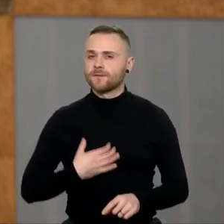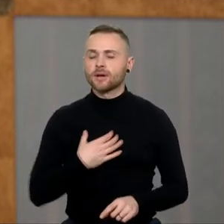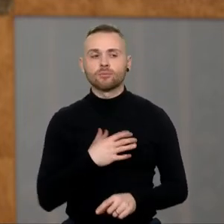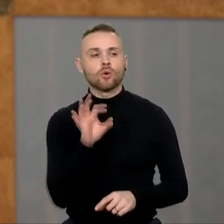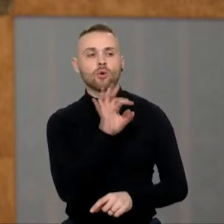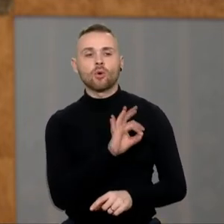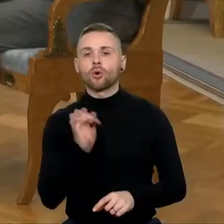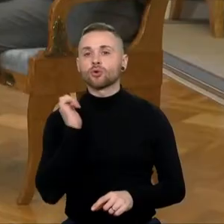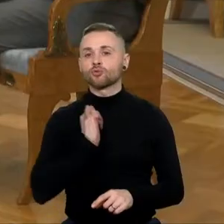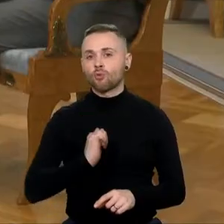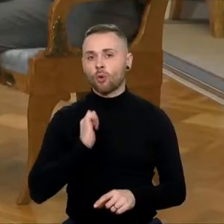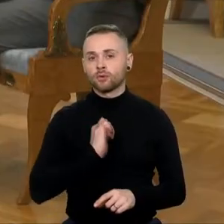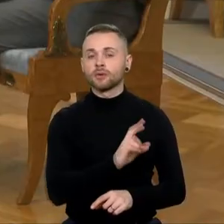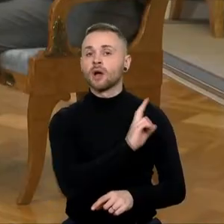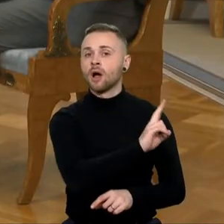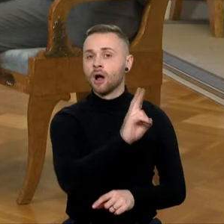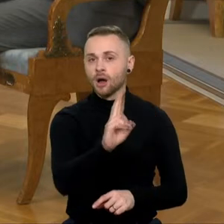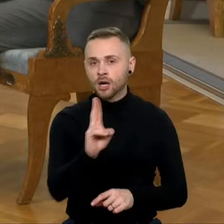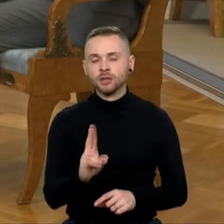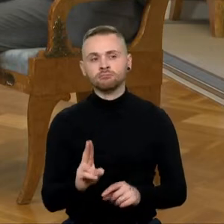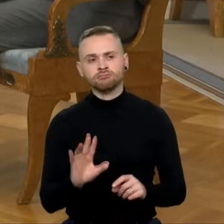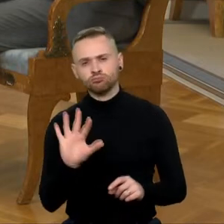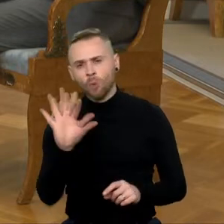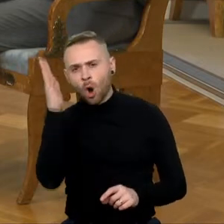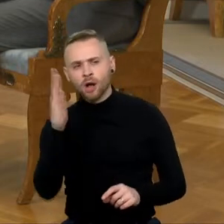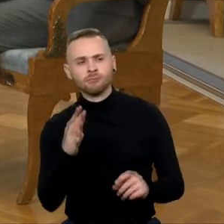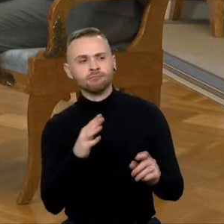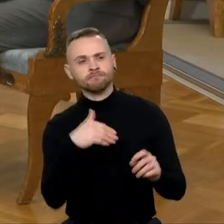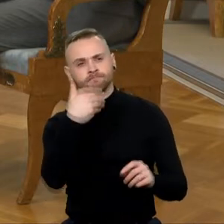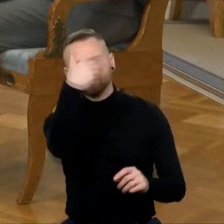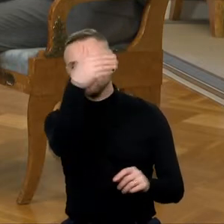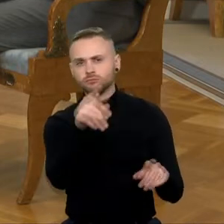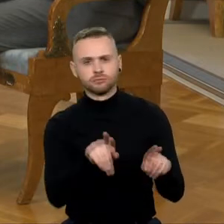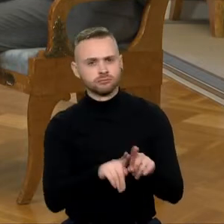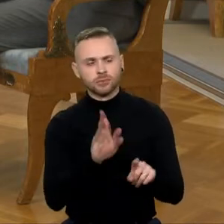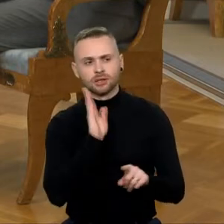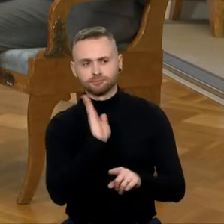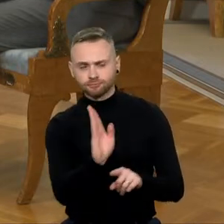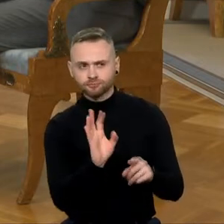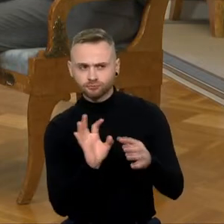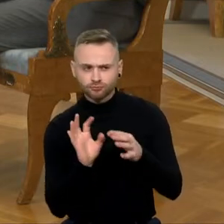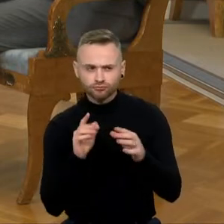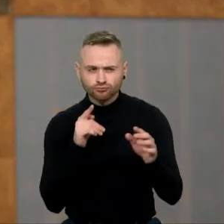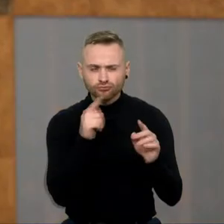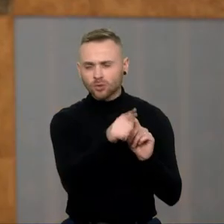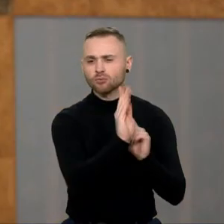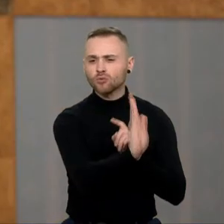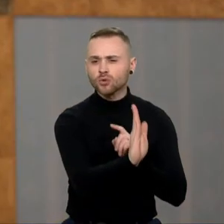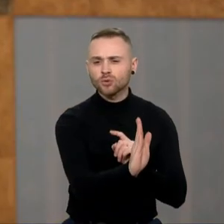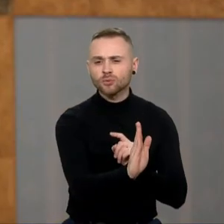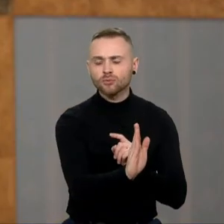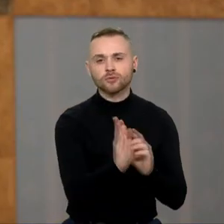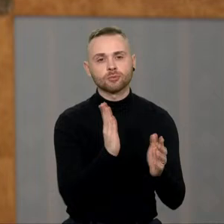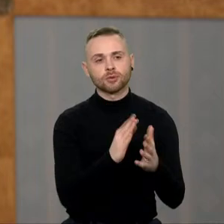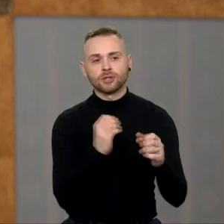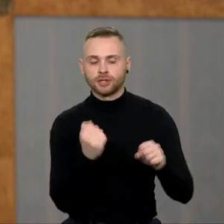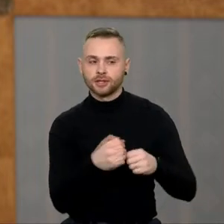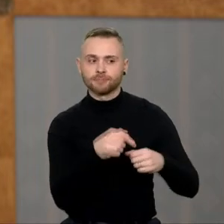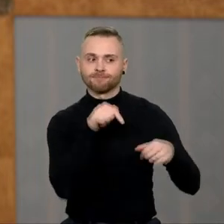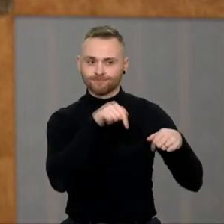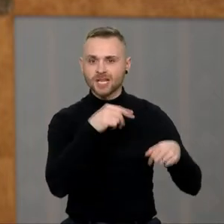kurie yra potencialus taikiniai žvelgiant jateiti, kad jie bendradarbiautų. Ir kad jie suprastų, kad